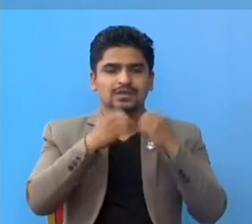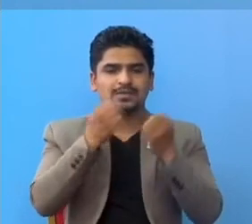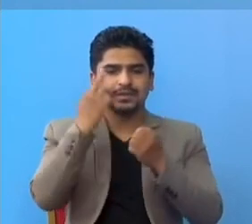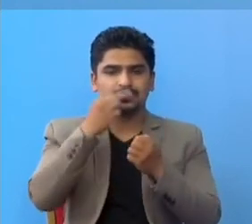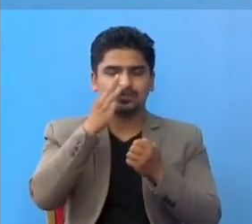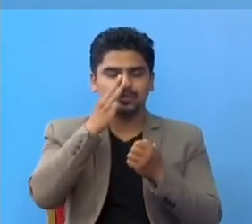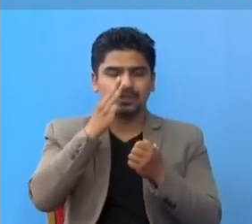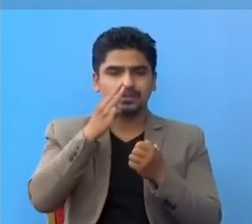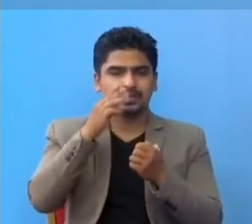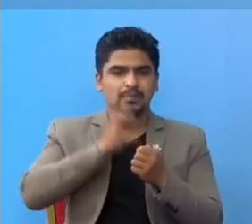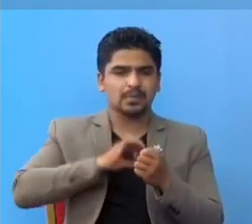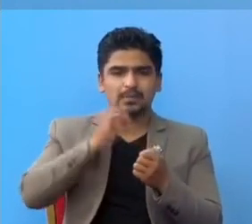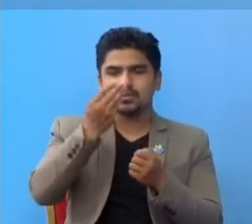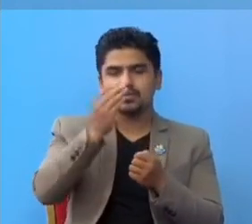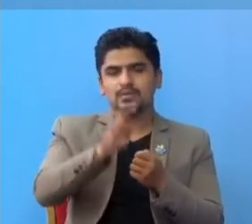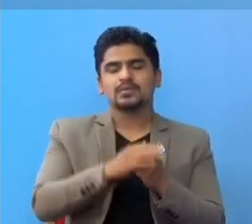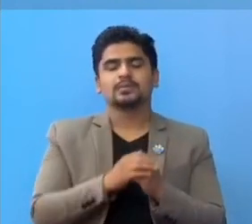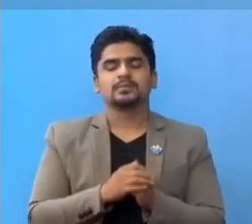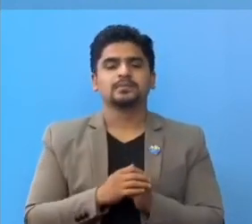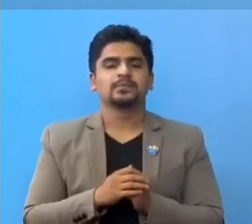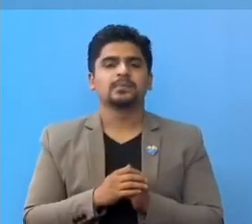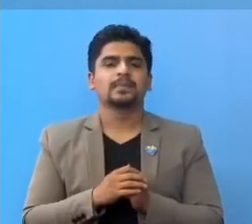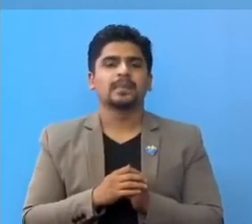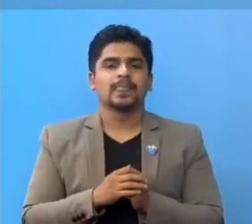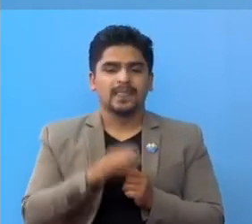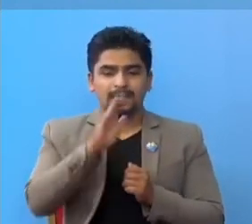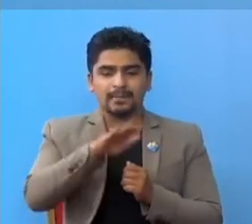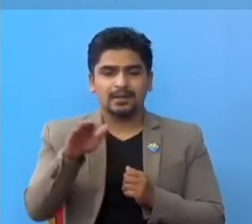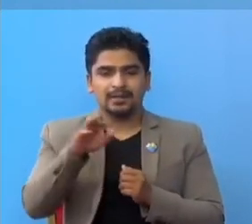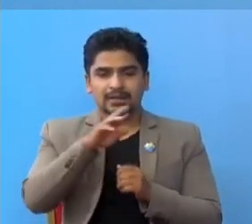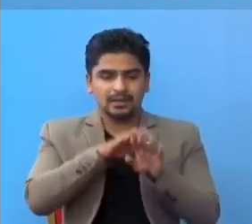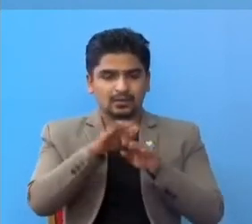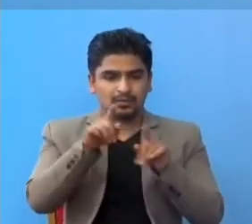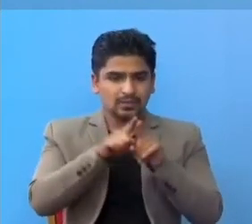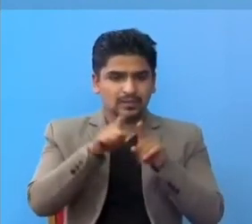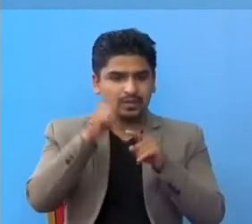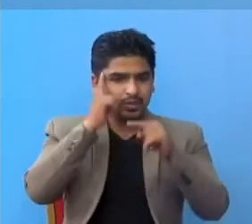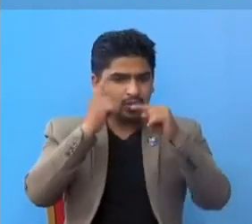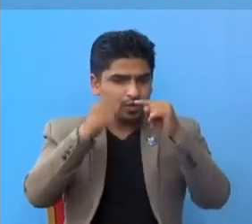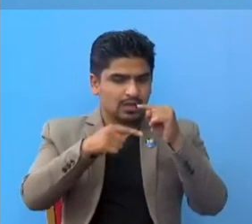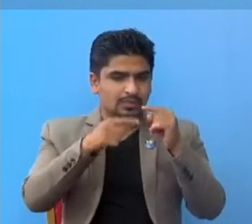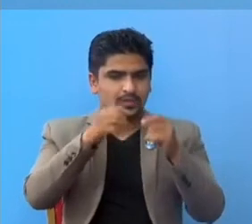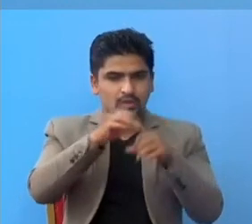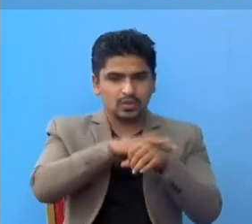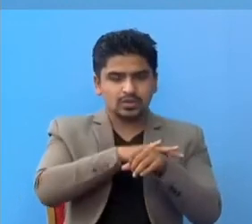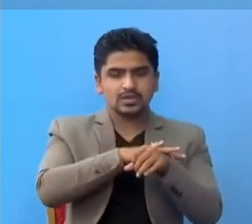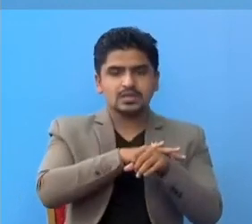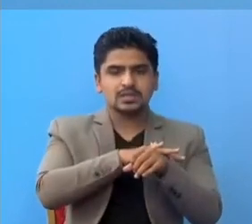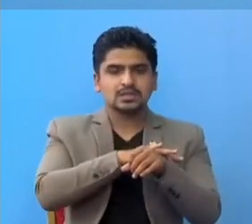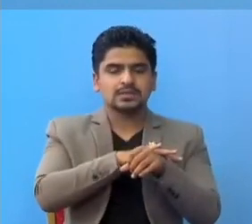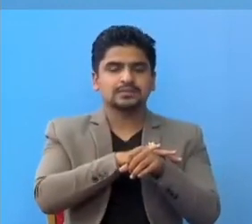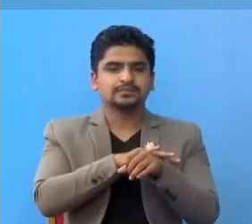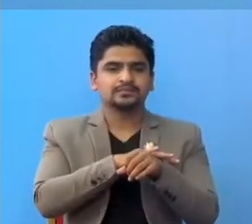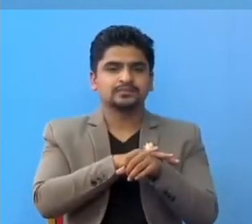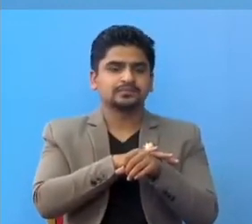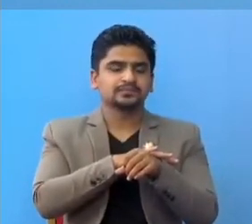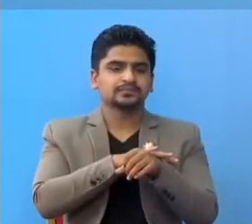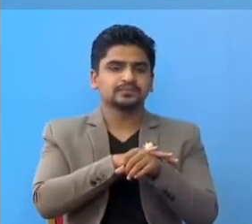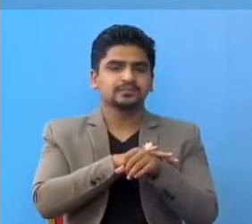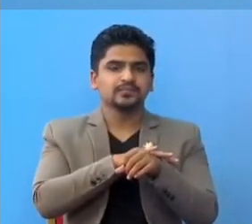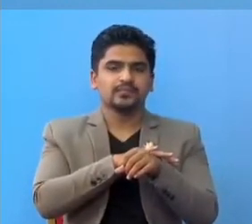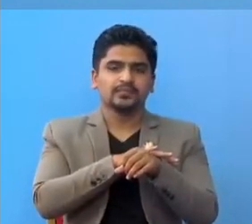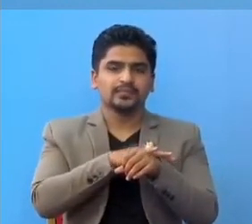मां विच्छिप्ता हुदे जाने छन बाल बालीका हरु मां समेत